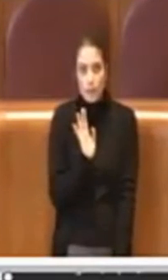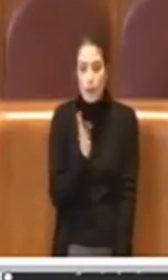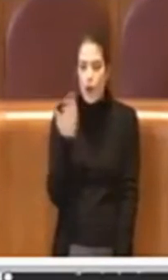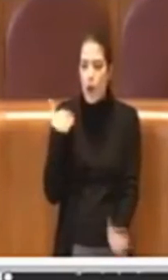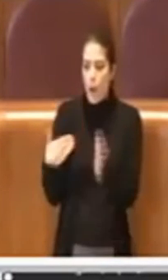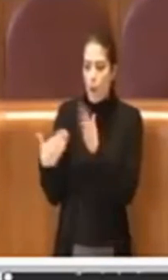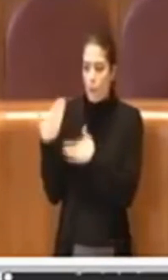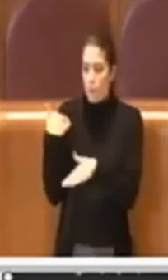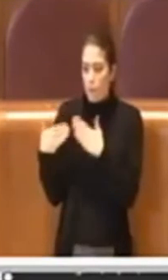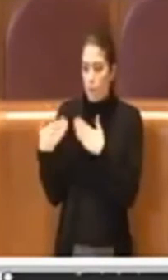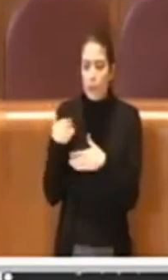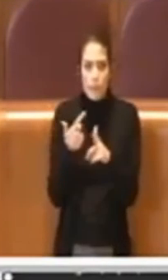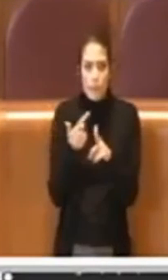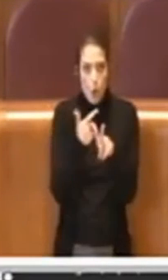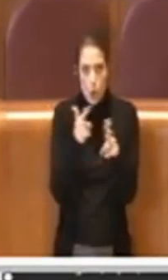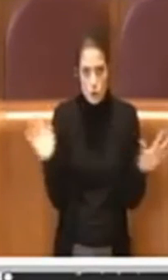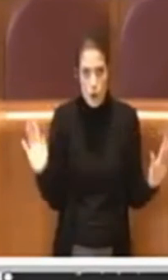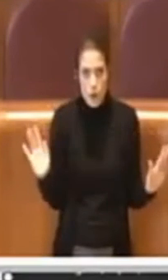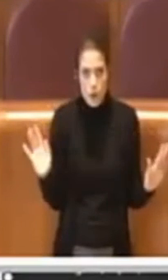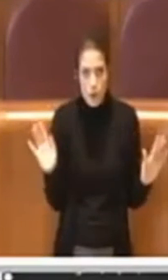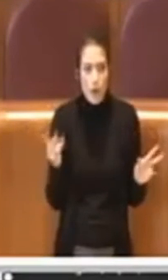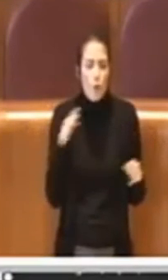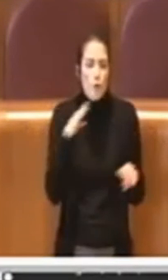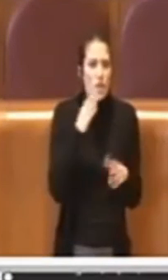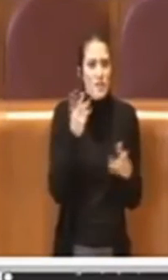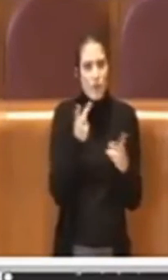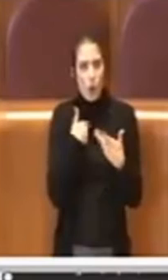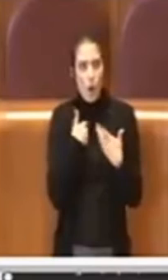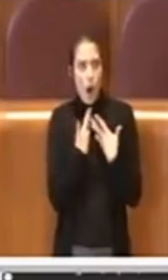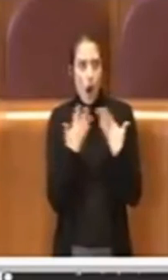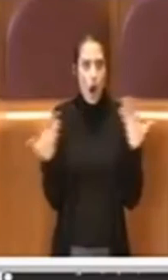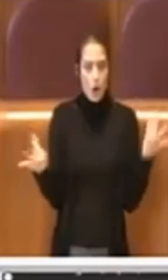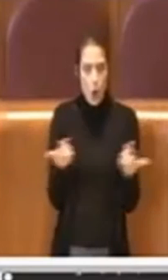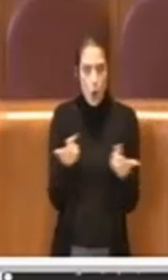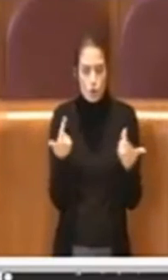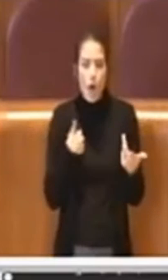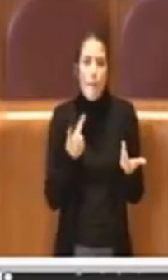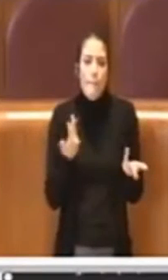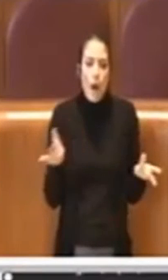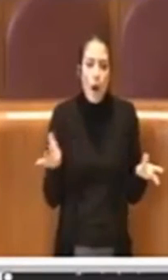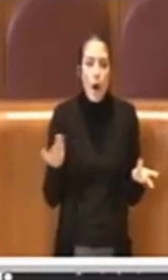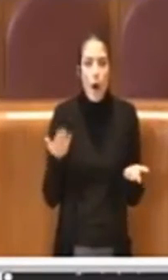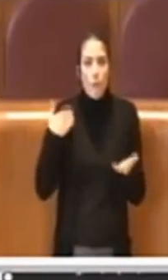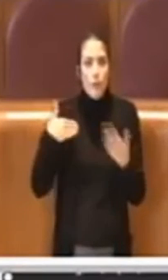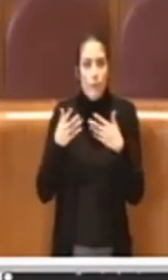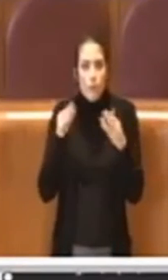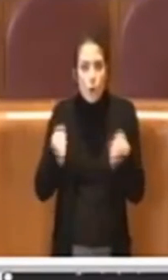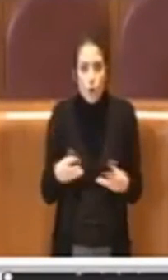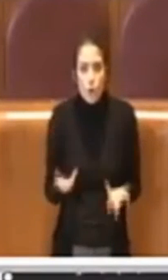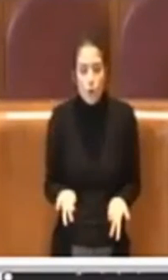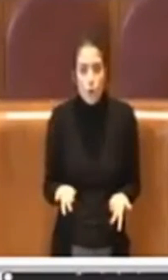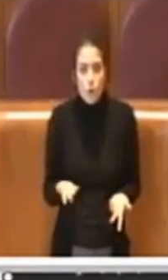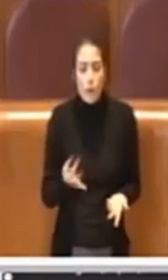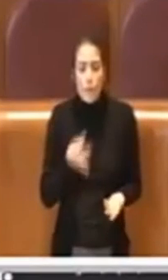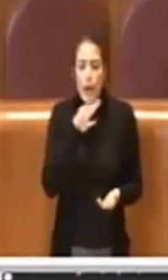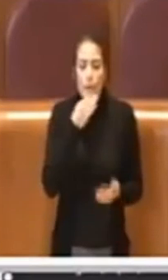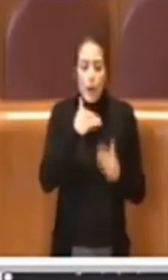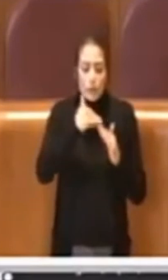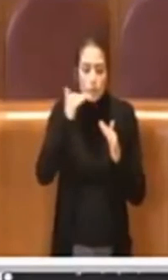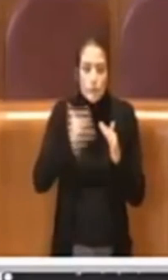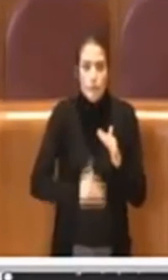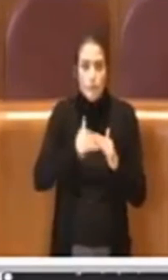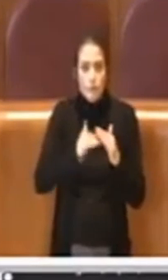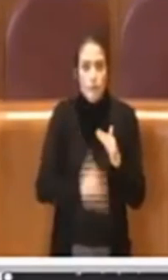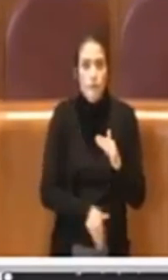Certo, uno potrebbe ambire di più, però noi in tutti questi anni il giudizio dei romani era sempre stato al di sotto della